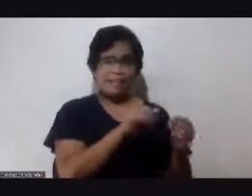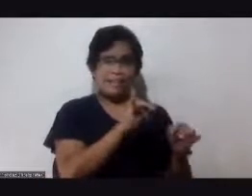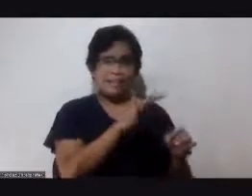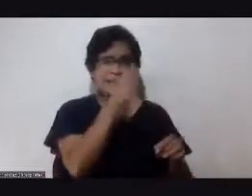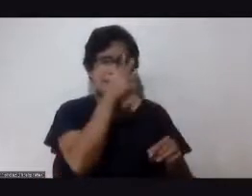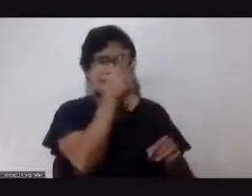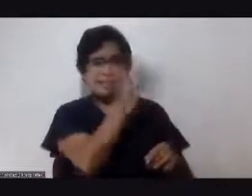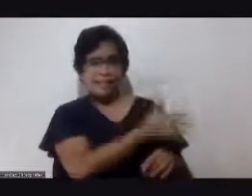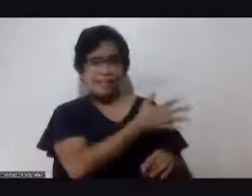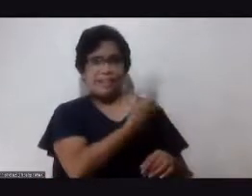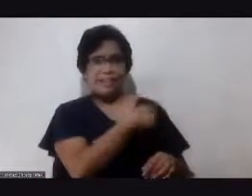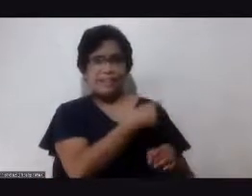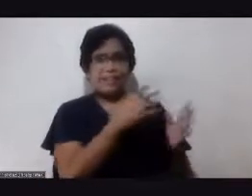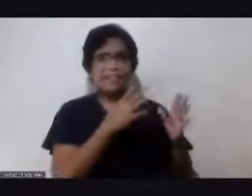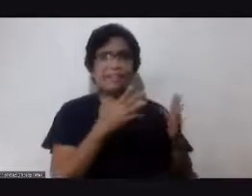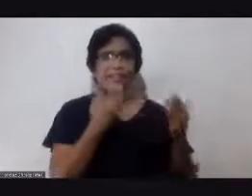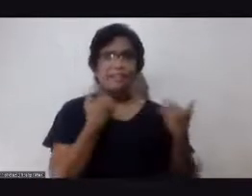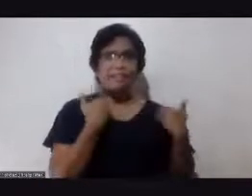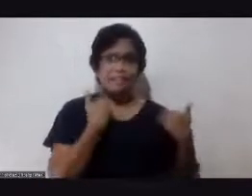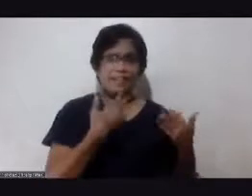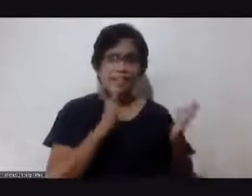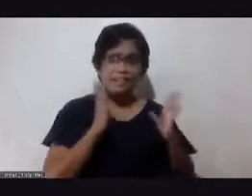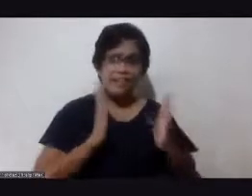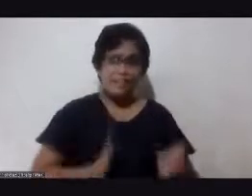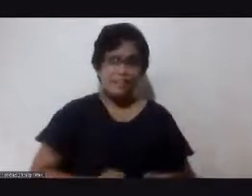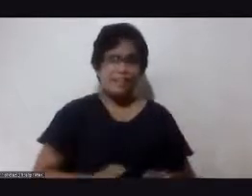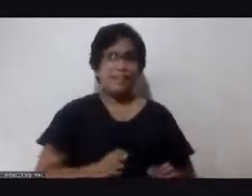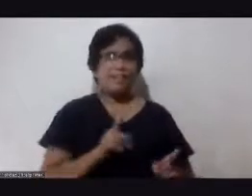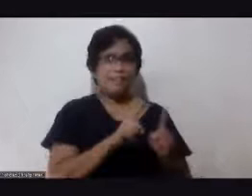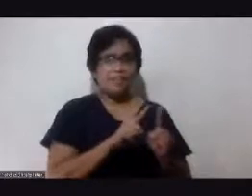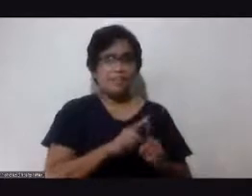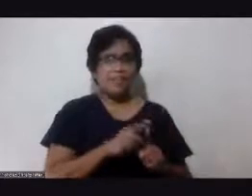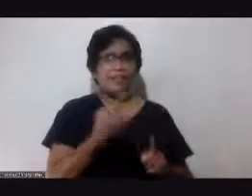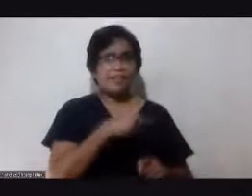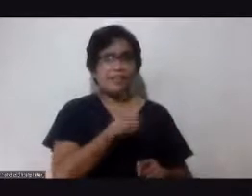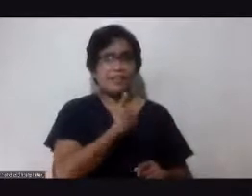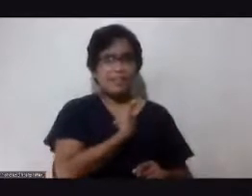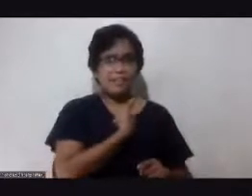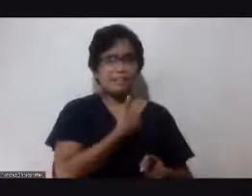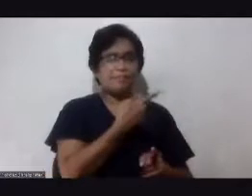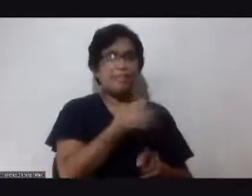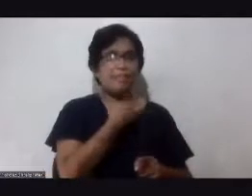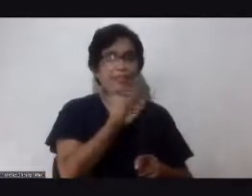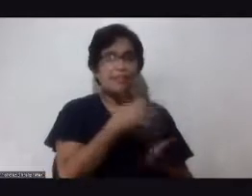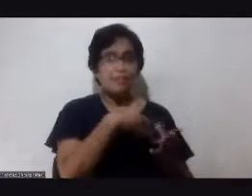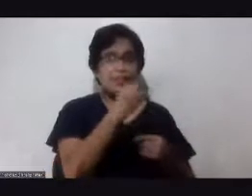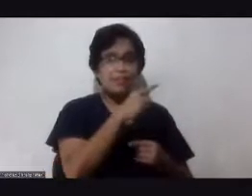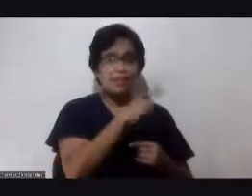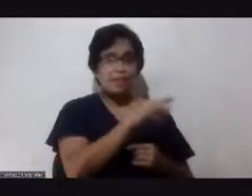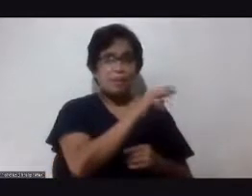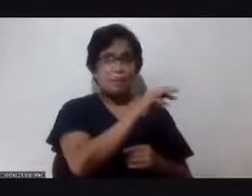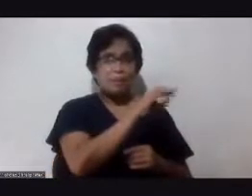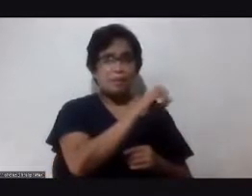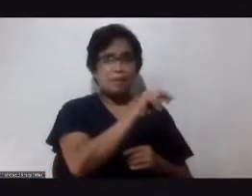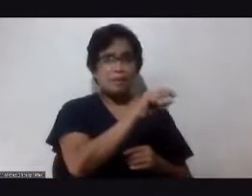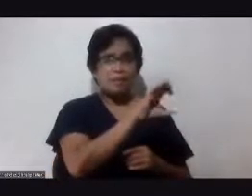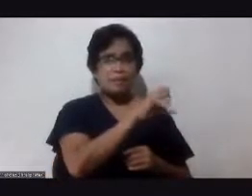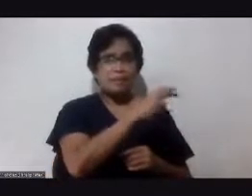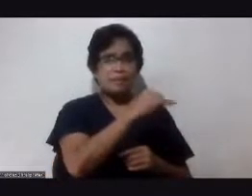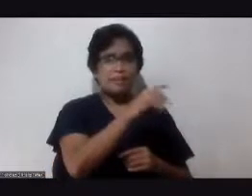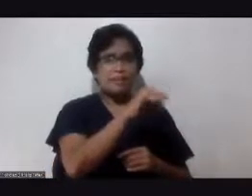natin ng ating katawan at ang ating mga sarili okay shout out din tayo kay Monchito Mariba kay Eva D. Guzman